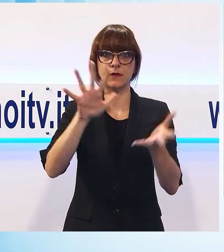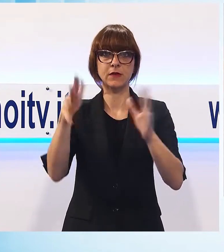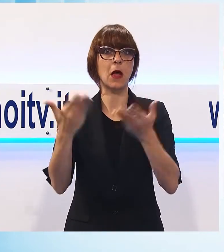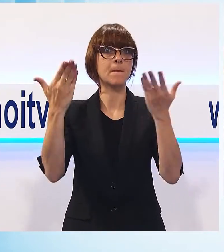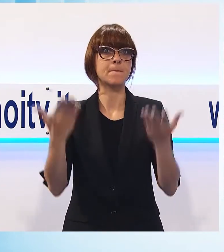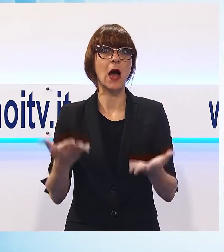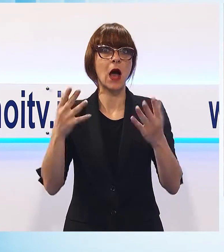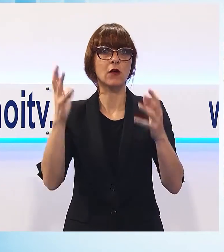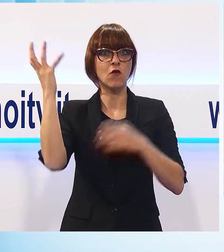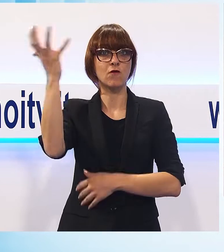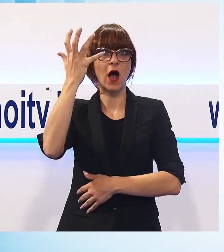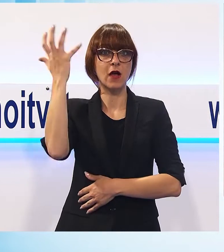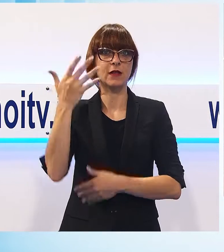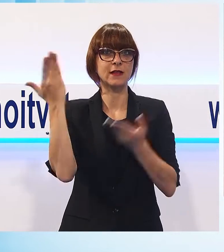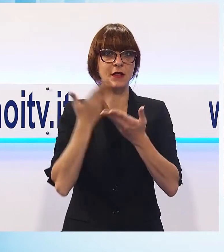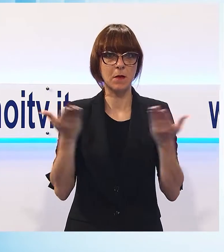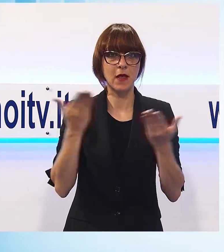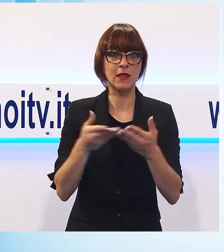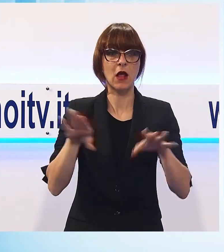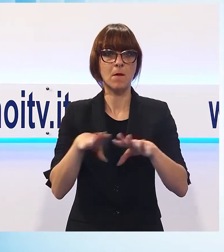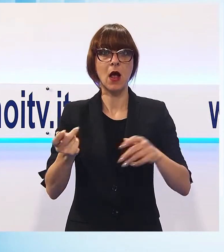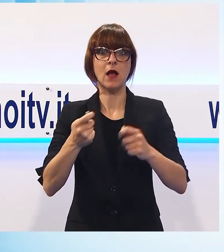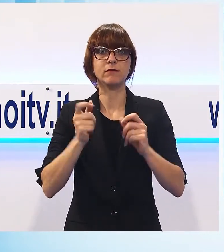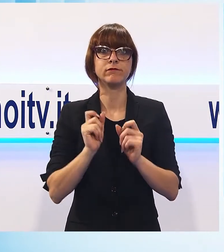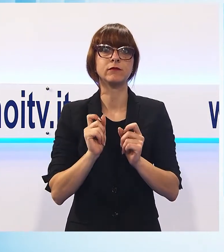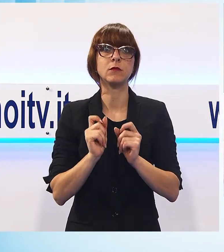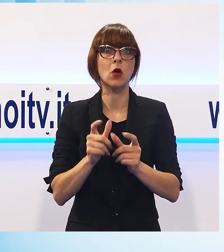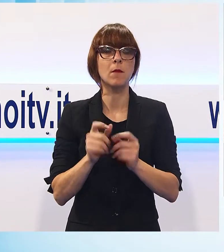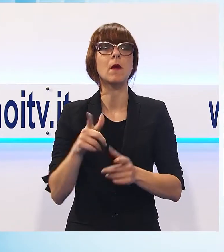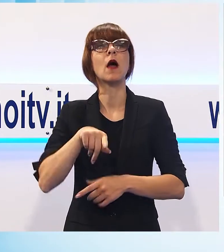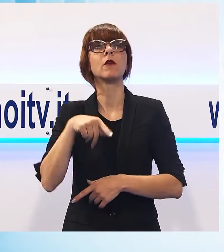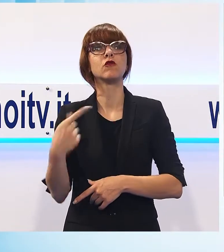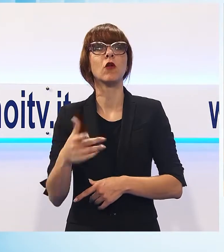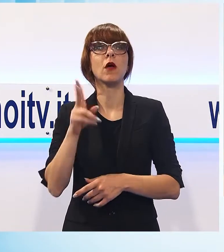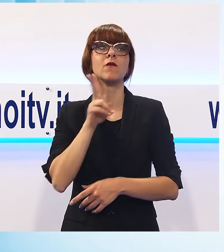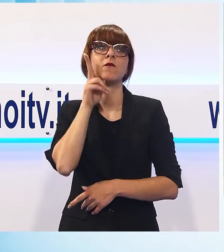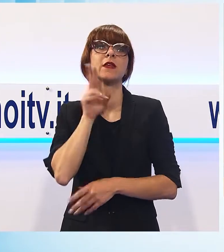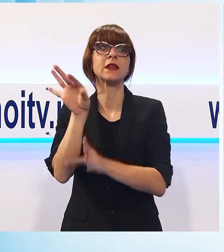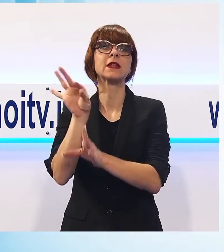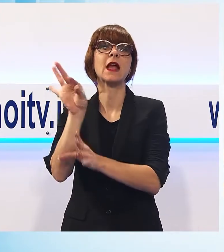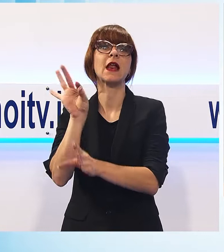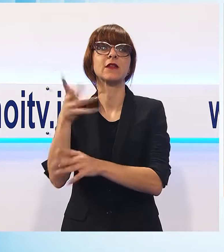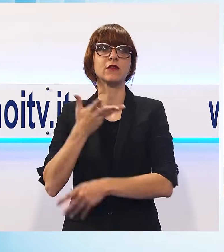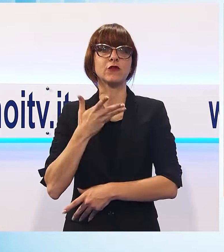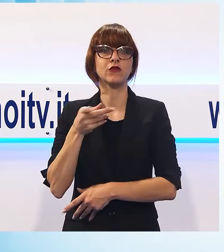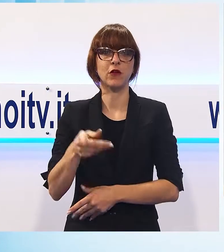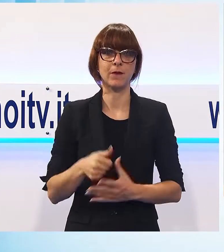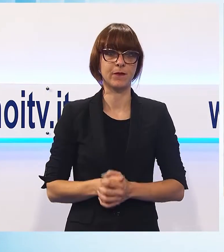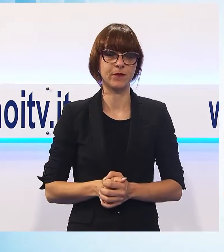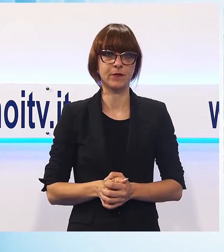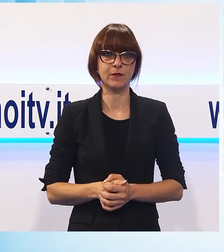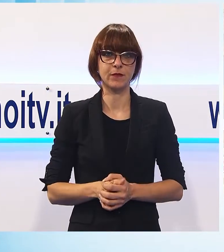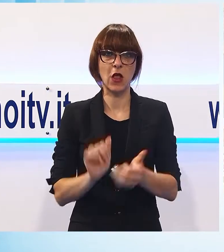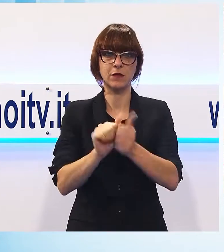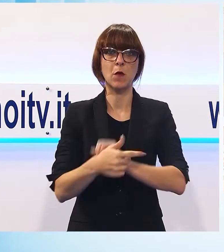strada, banchetti e soprattutto una grande selezione di vini. Lo sport, la nuova lucchese, è già al